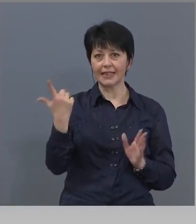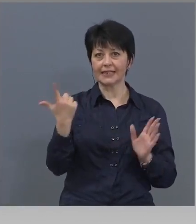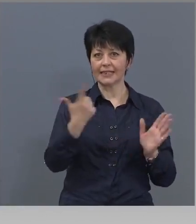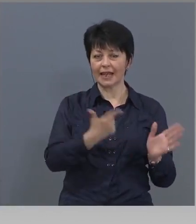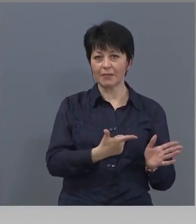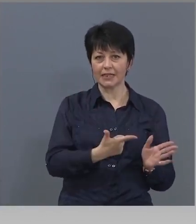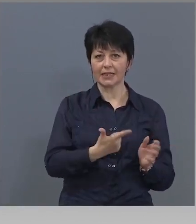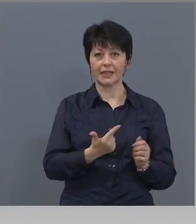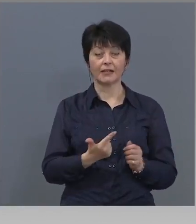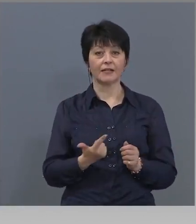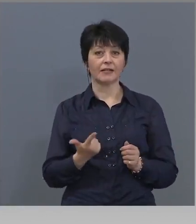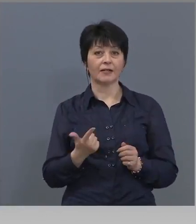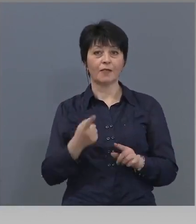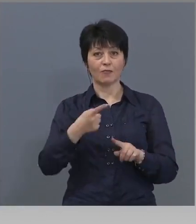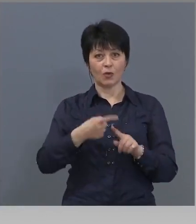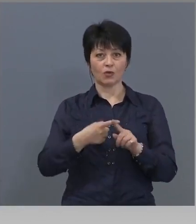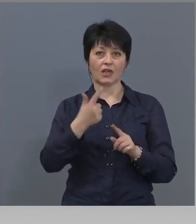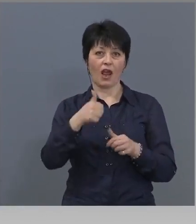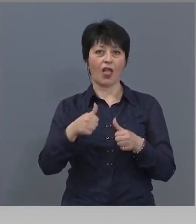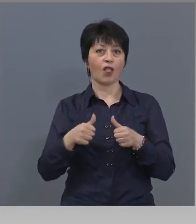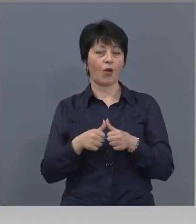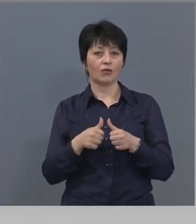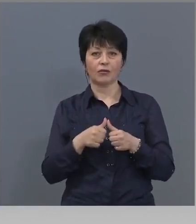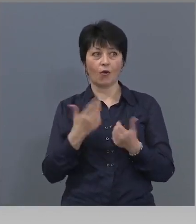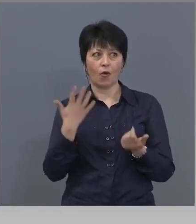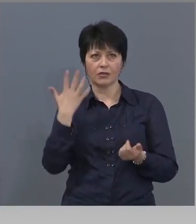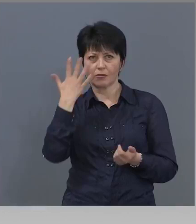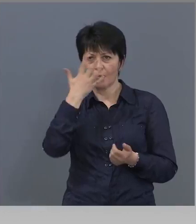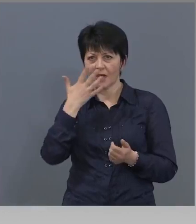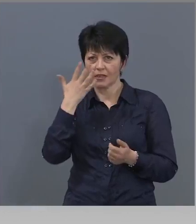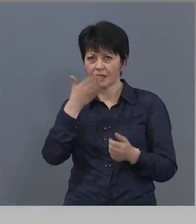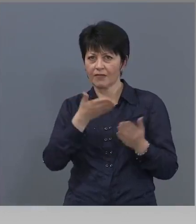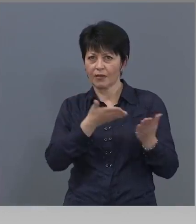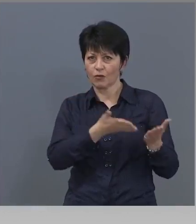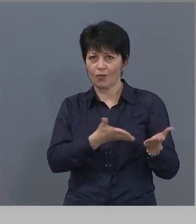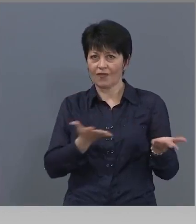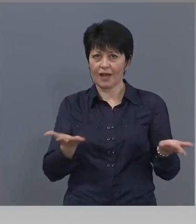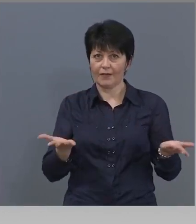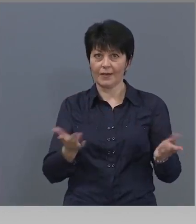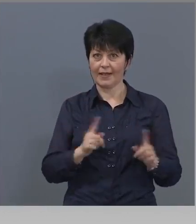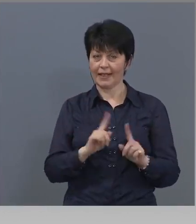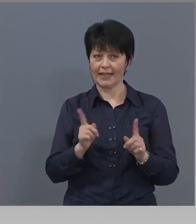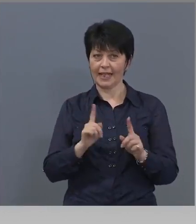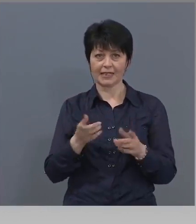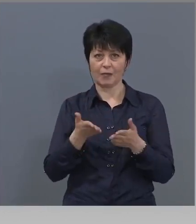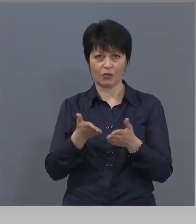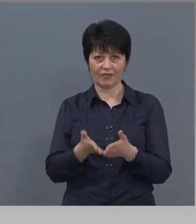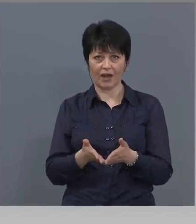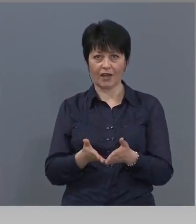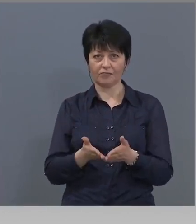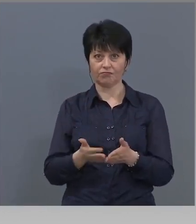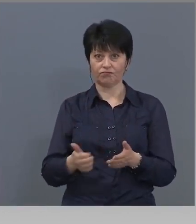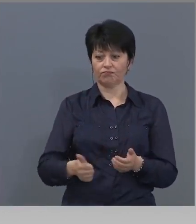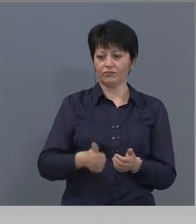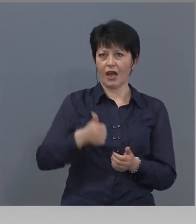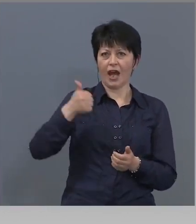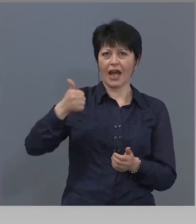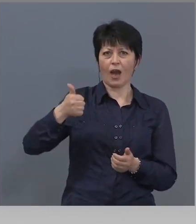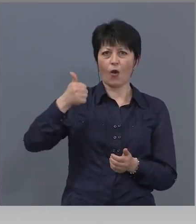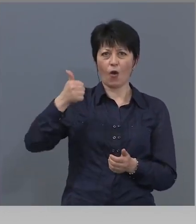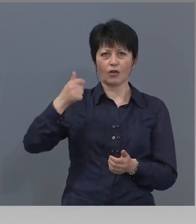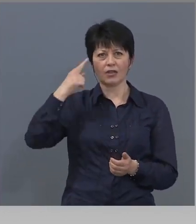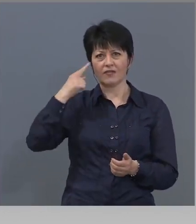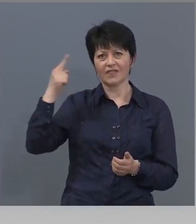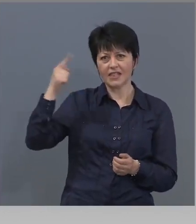Пуст Лондон, кой си е престалтваме? И не само. Рекорди всеки ден